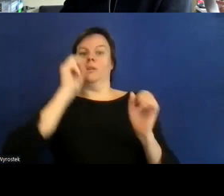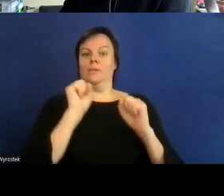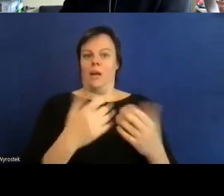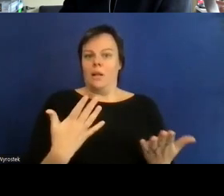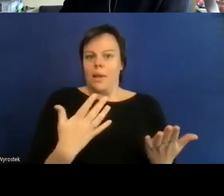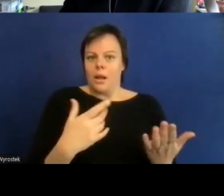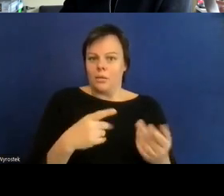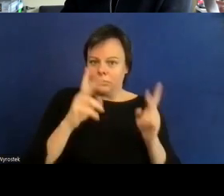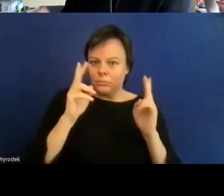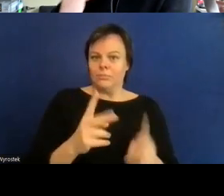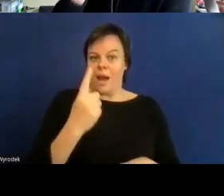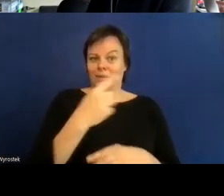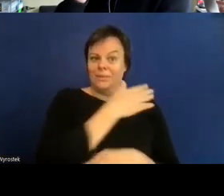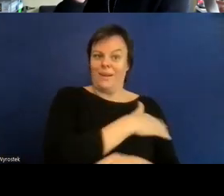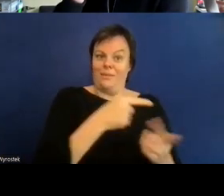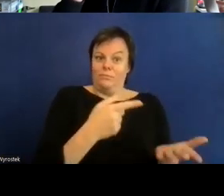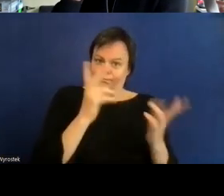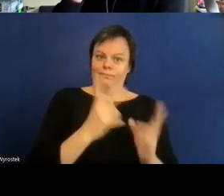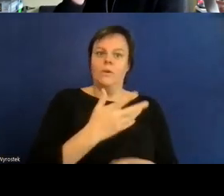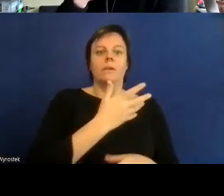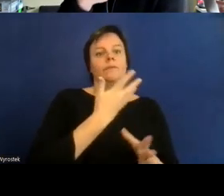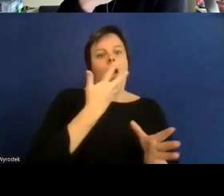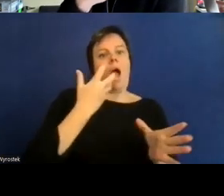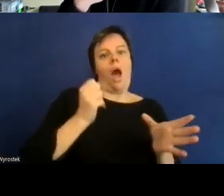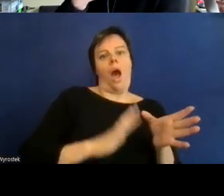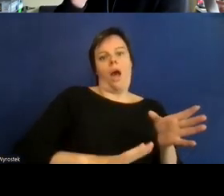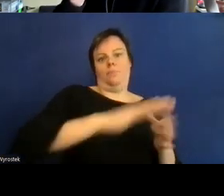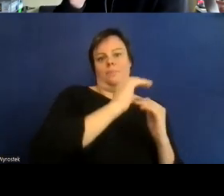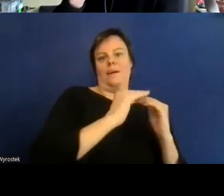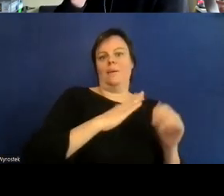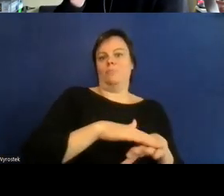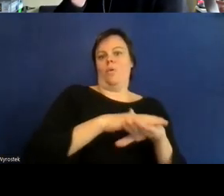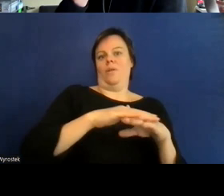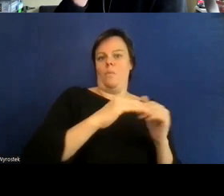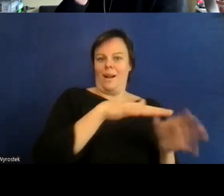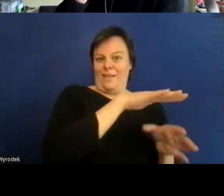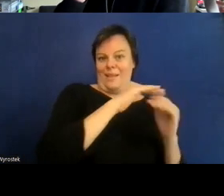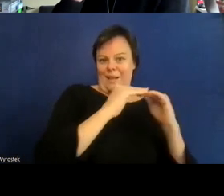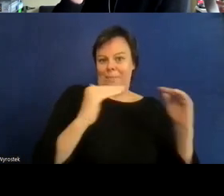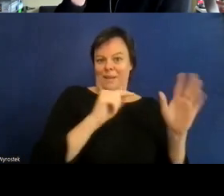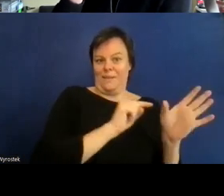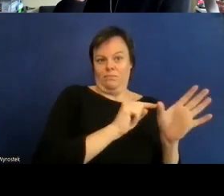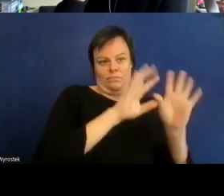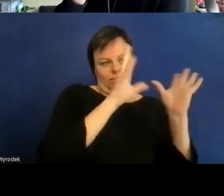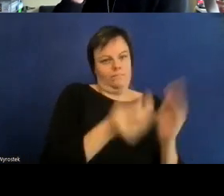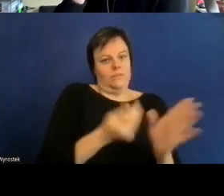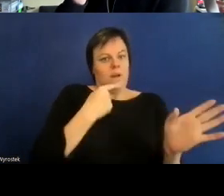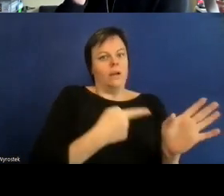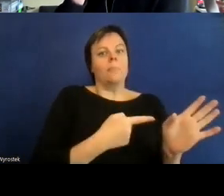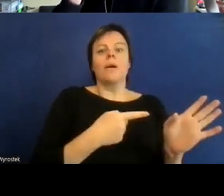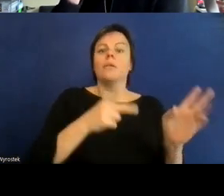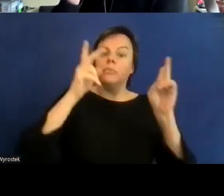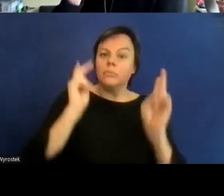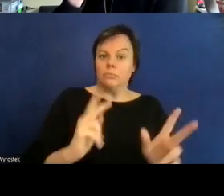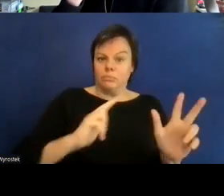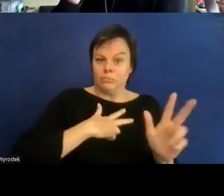studien da gab es also zum beispiel anfang der 2000er jahre von microsoft eine studie oder forrester eine